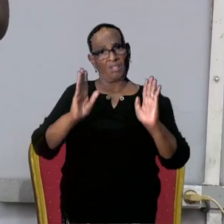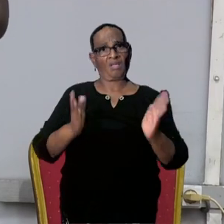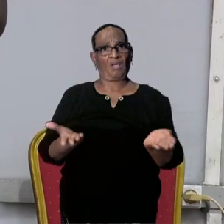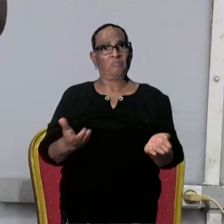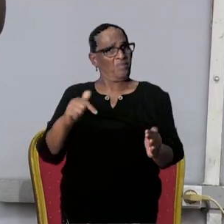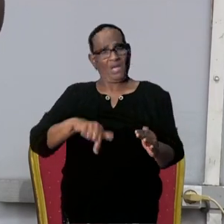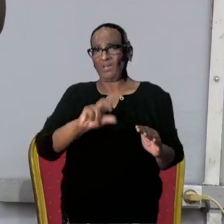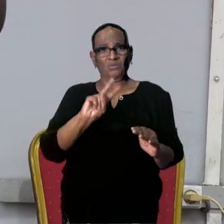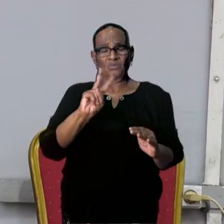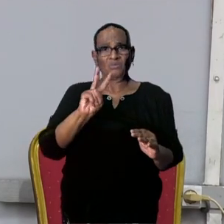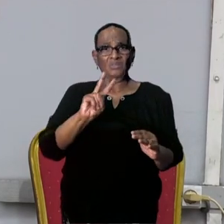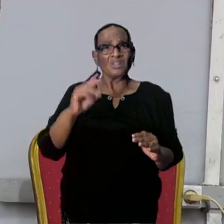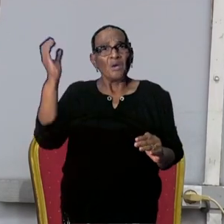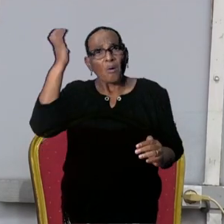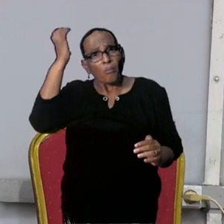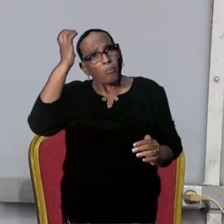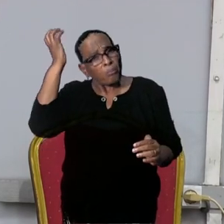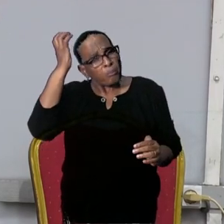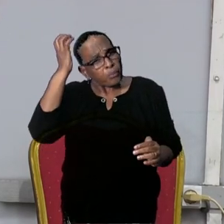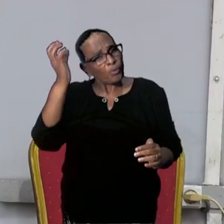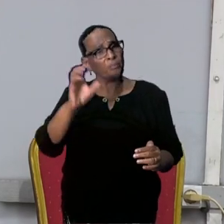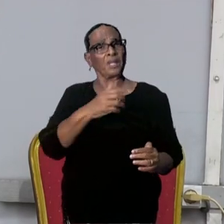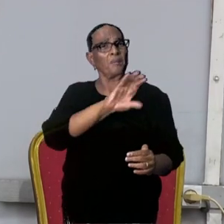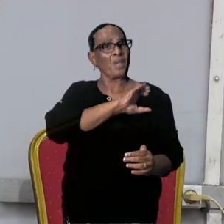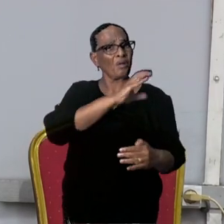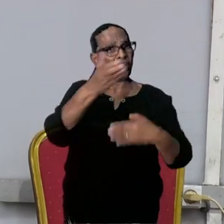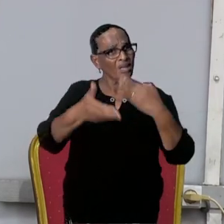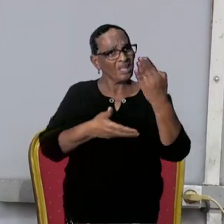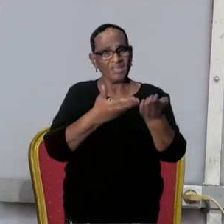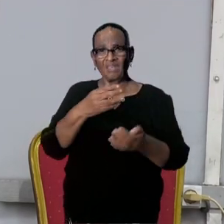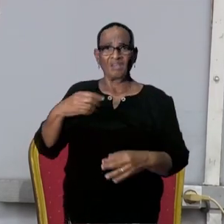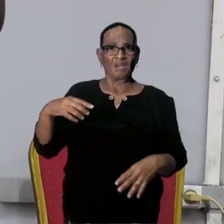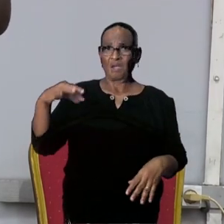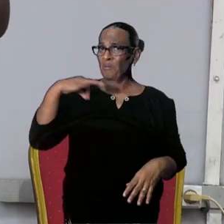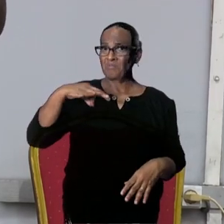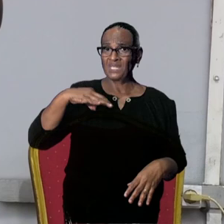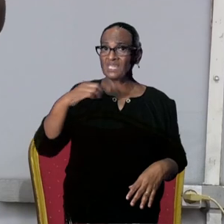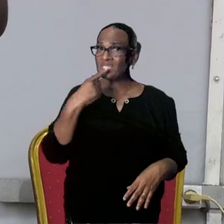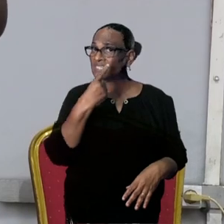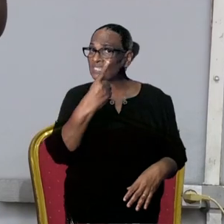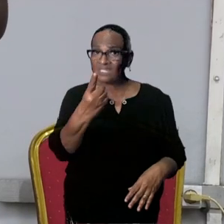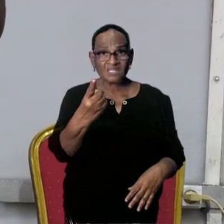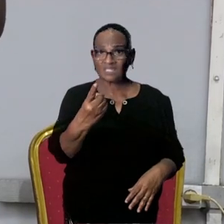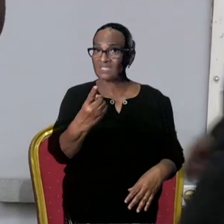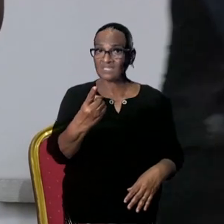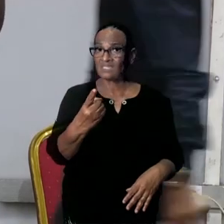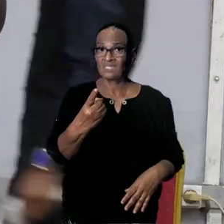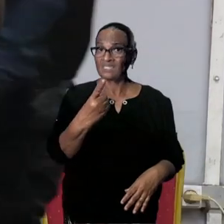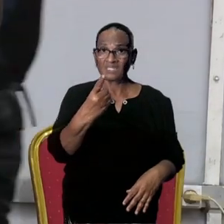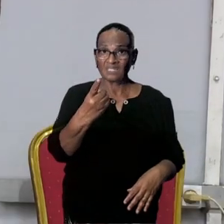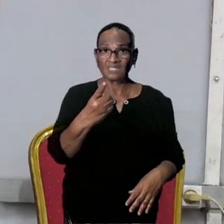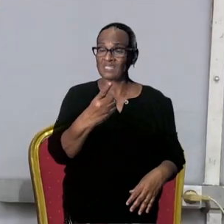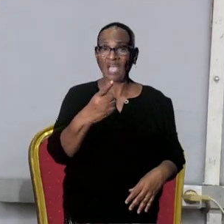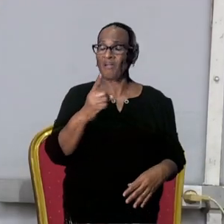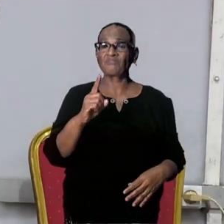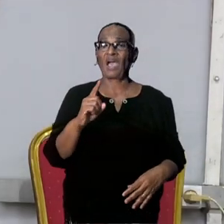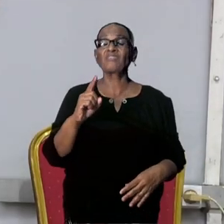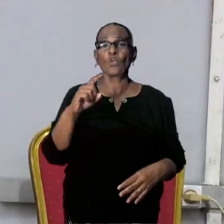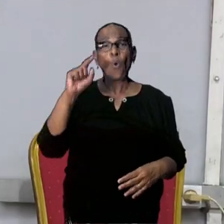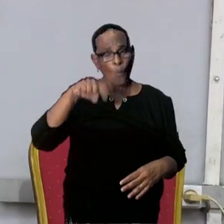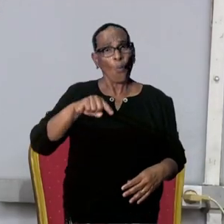is nogal zorgwekkend. En ik heb de minister het niet horen ontkennen. Hij heeft niet ontkennen dat dat niet gebeurt. Ik bedoel,